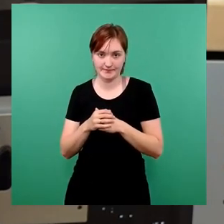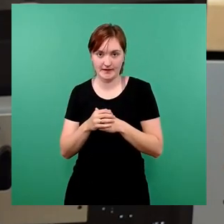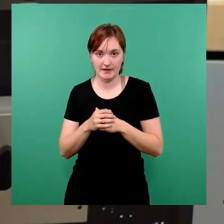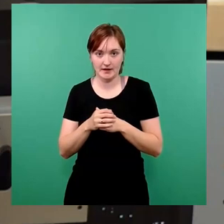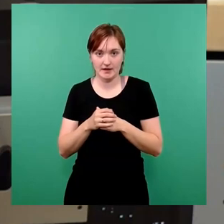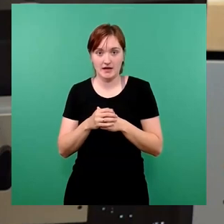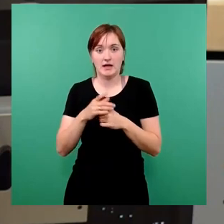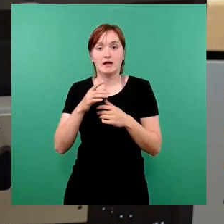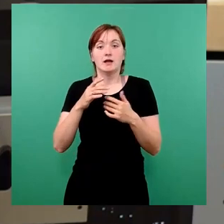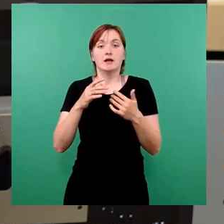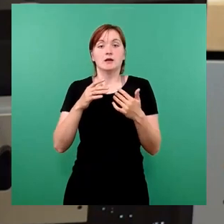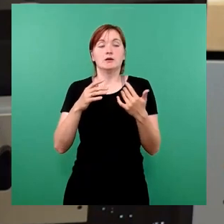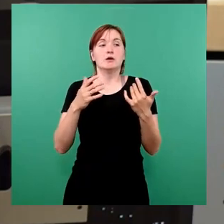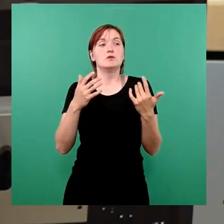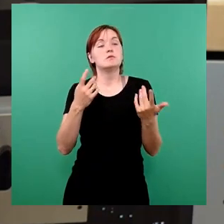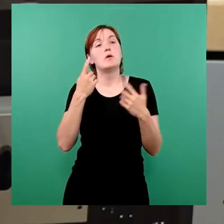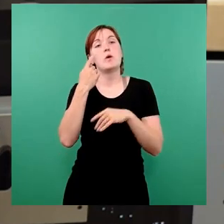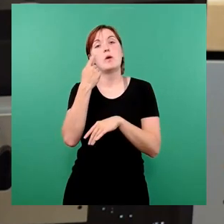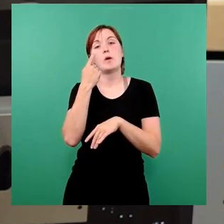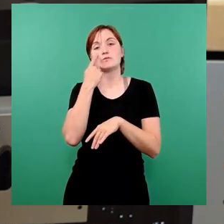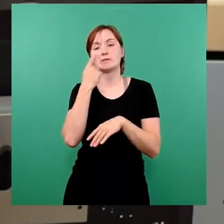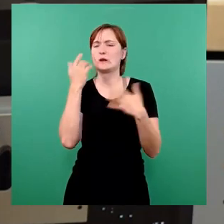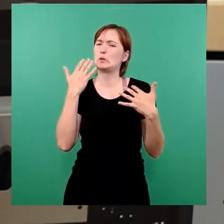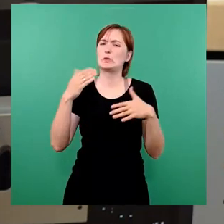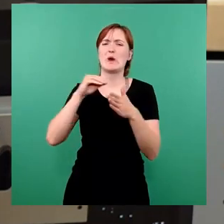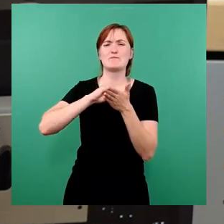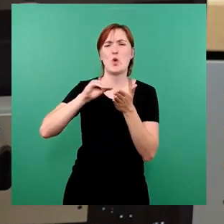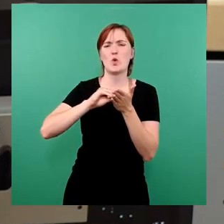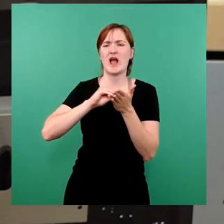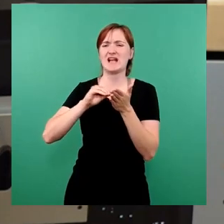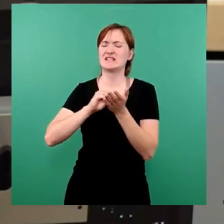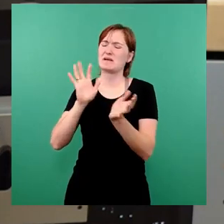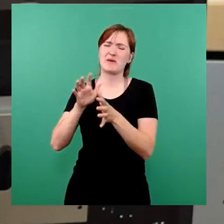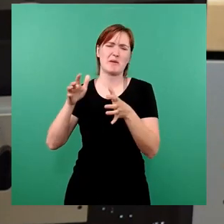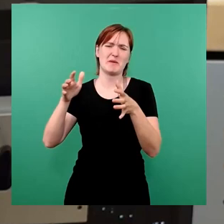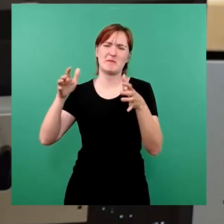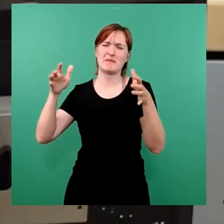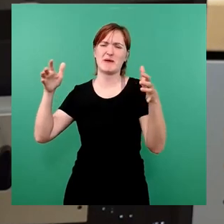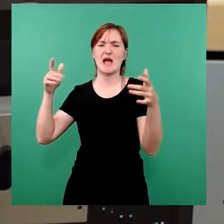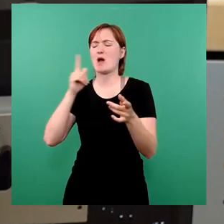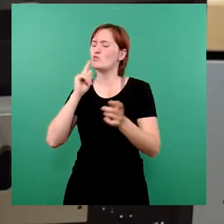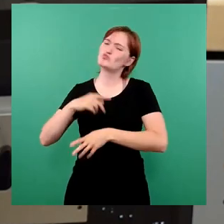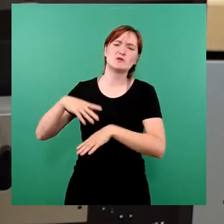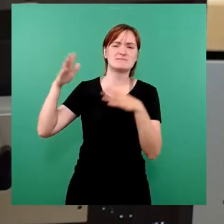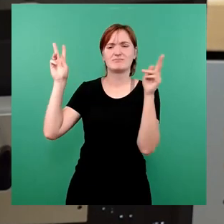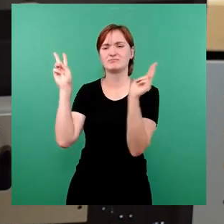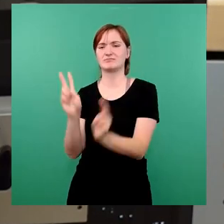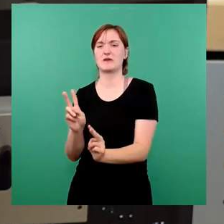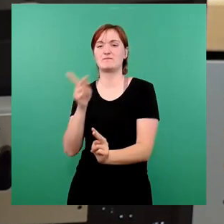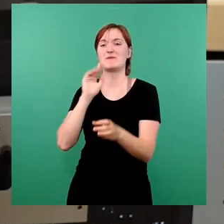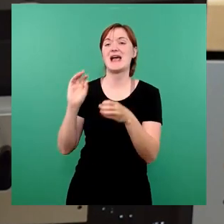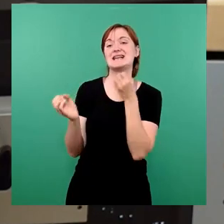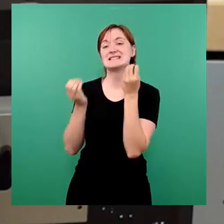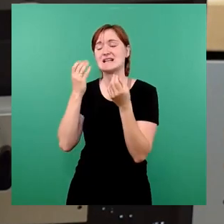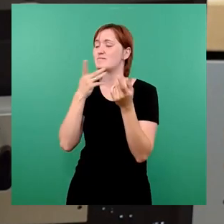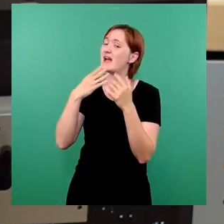momentan schier unüberschaubaren Bürokratie muss verschlankt, benutztfreundlicher und kreativer gestaltet werden. Dies